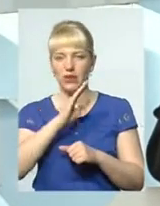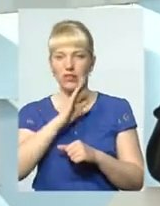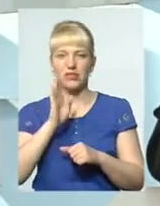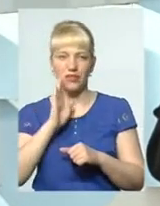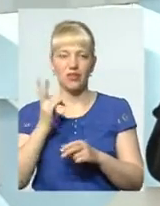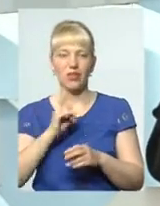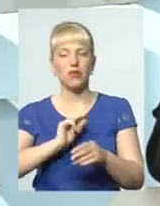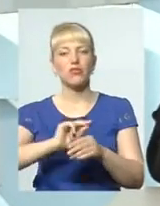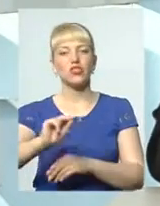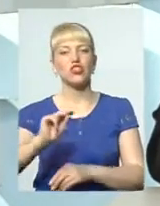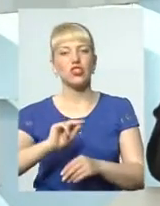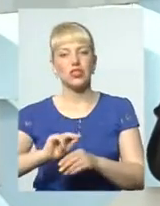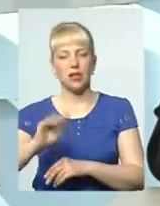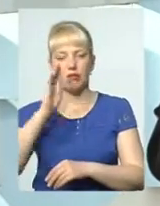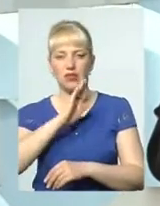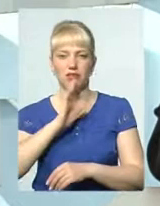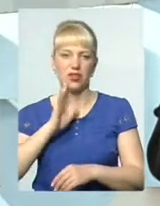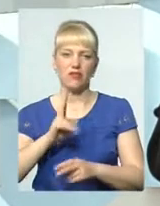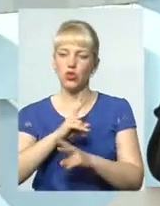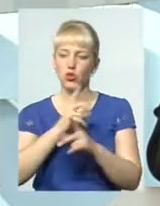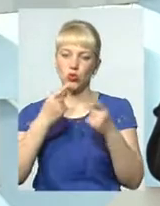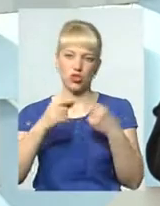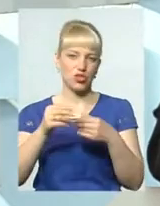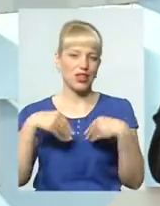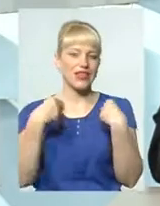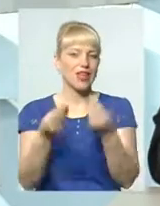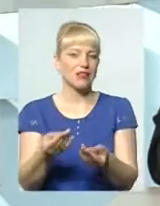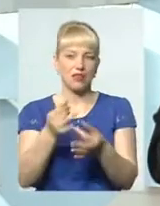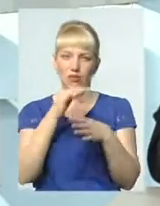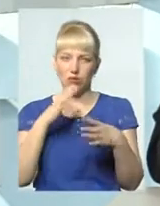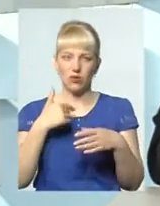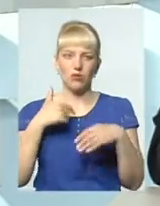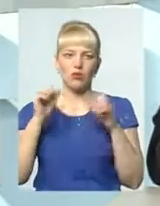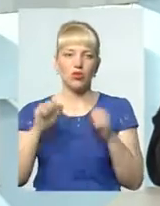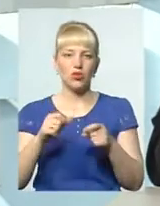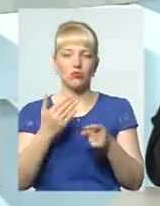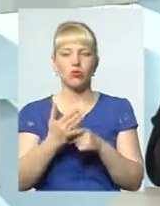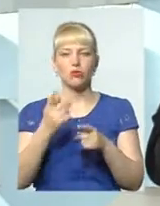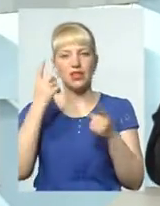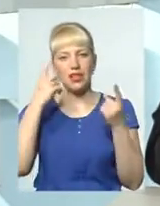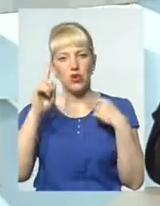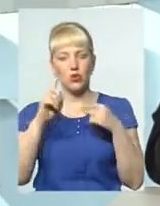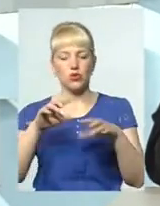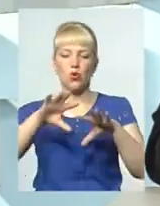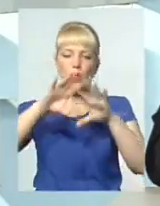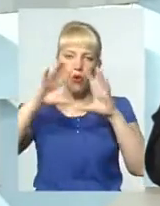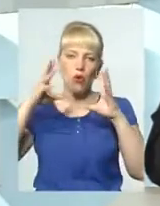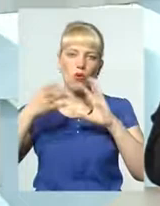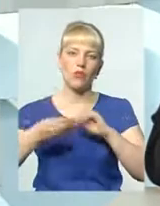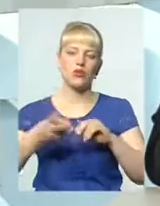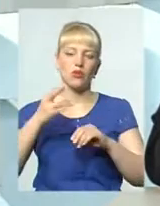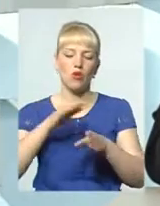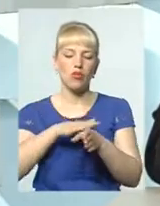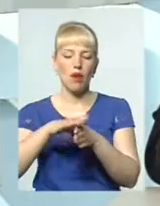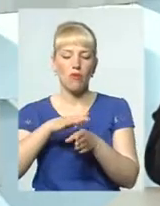важливо вчити. Цього ніхто іншій дати не може. Ми можемо створити ілюзію, ми можемо створити образ, але наповнення